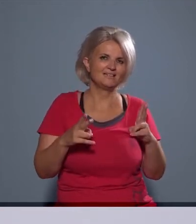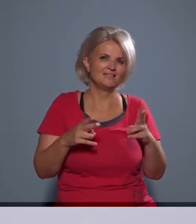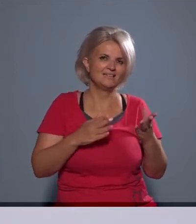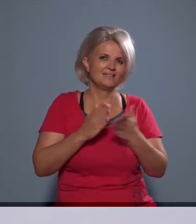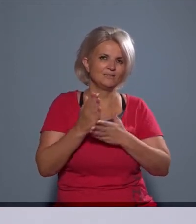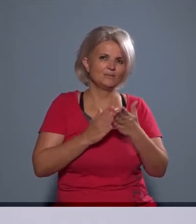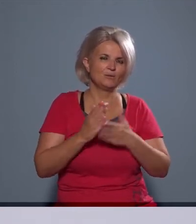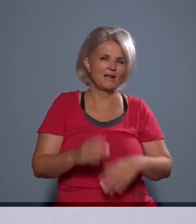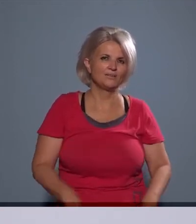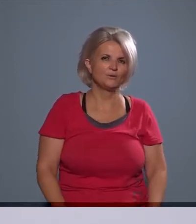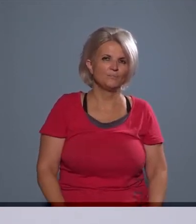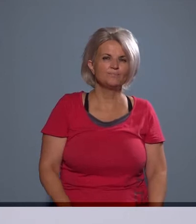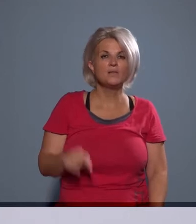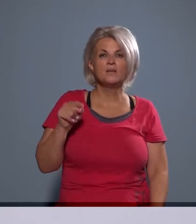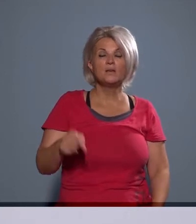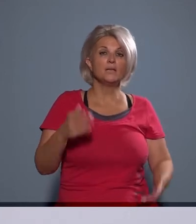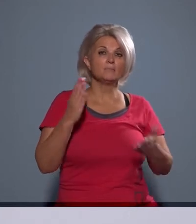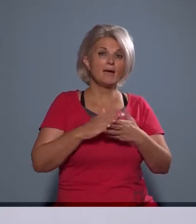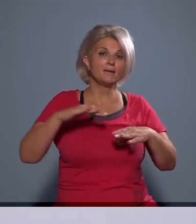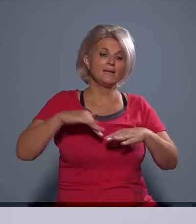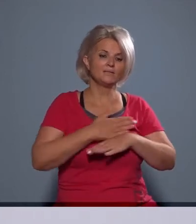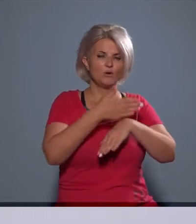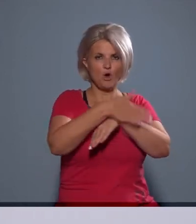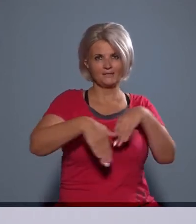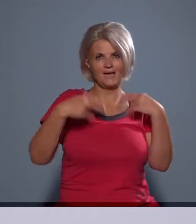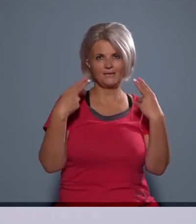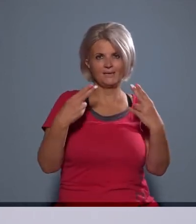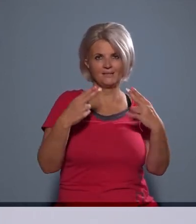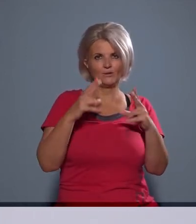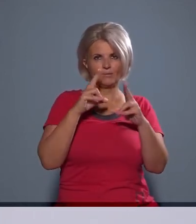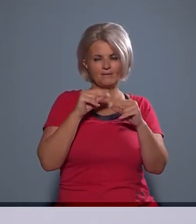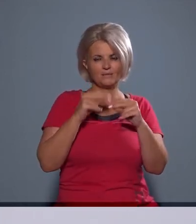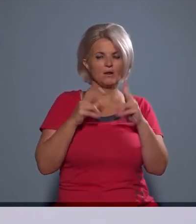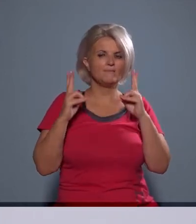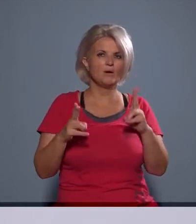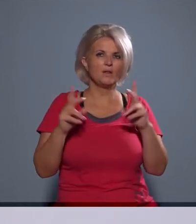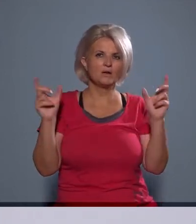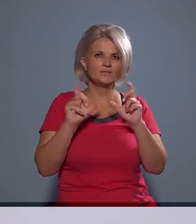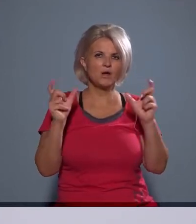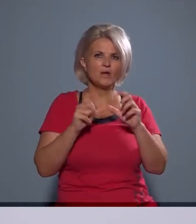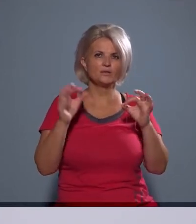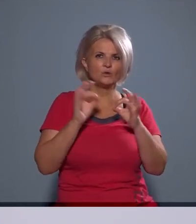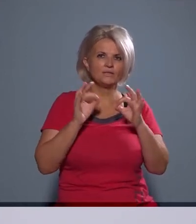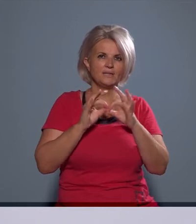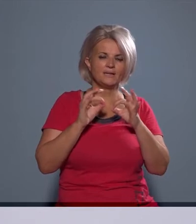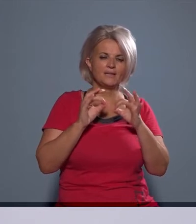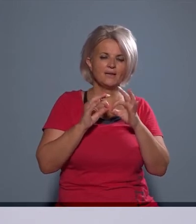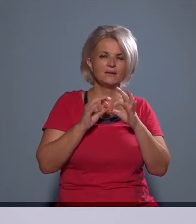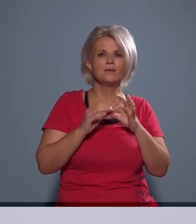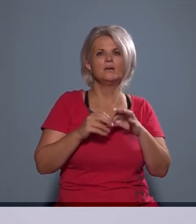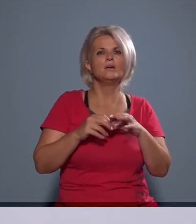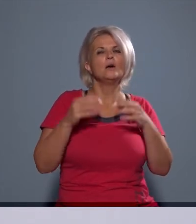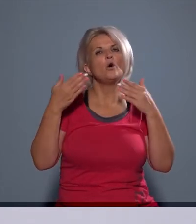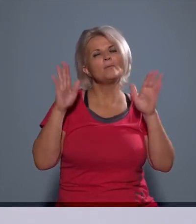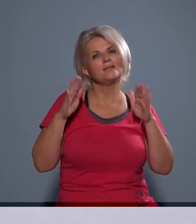kell a szolgáltatónak. És itt már érződik, hogy ugye határértékekről beszélünk, hogy vannak ennek a zajtörténetnek